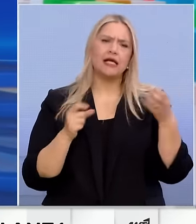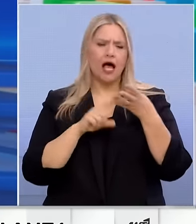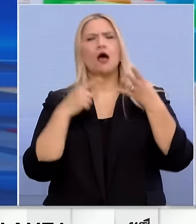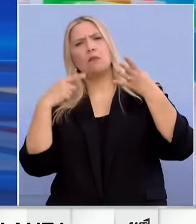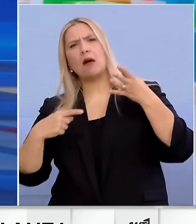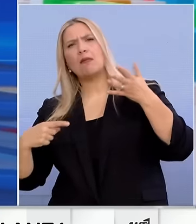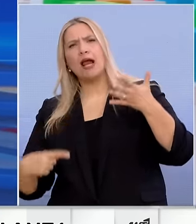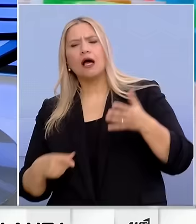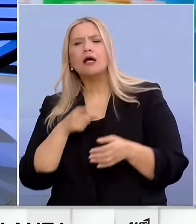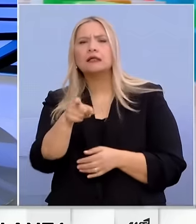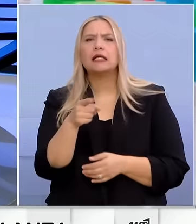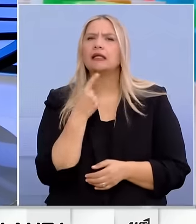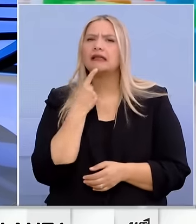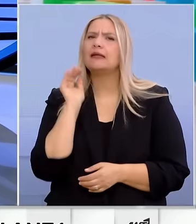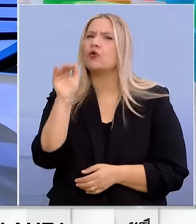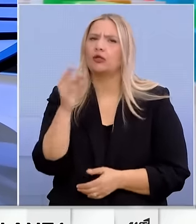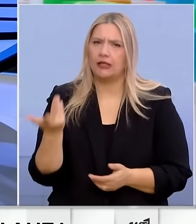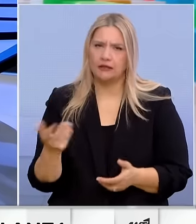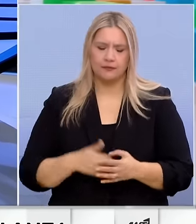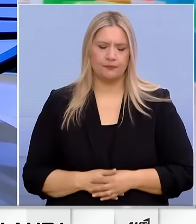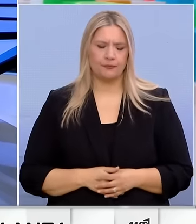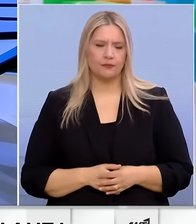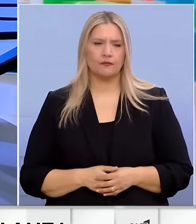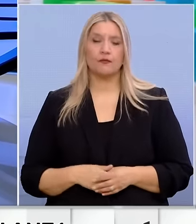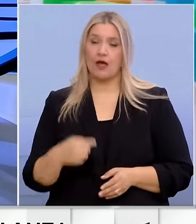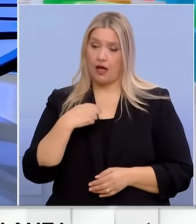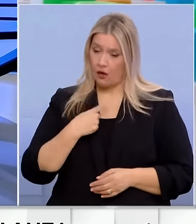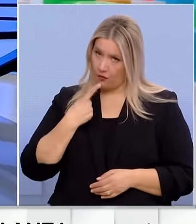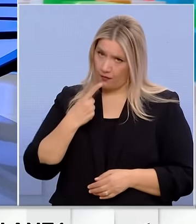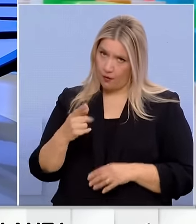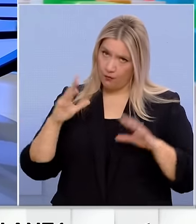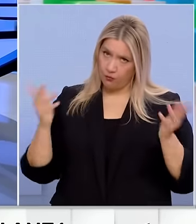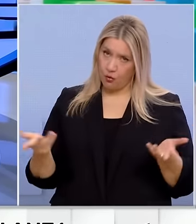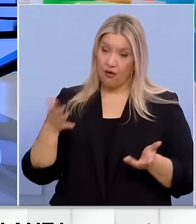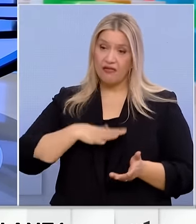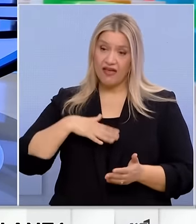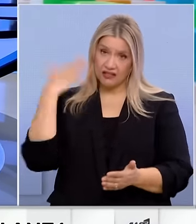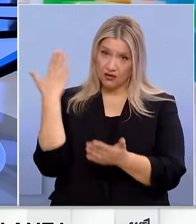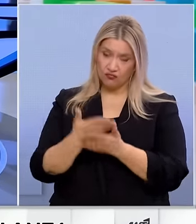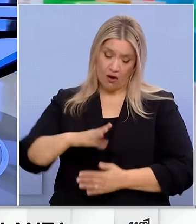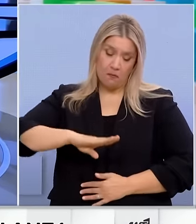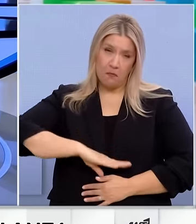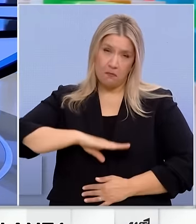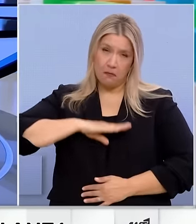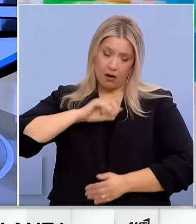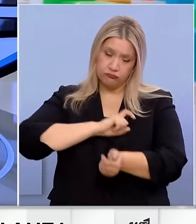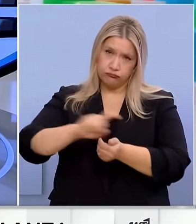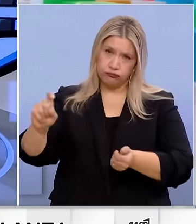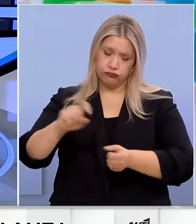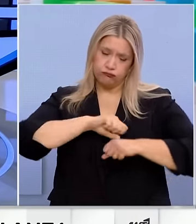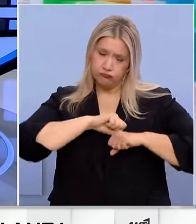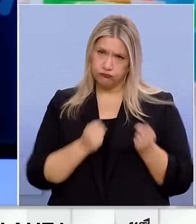λοιπά. Τι θα του λέγατε. Θα του έλεγα απλά ότι αν θέλει να εκφράσει την αγανάκτησή του, την οργή του, αν θέλει να